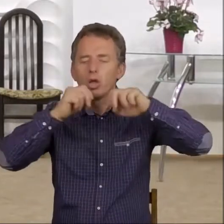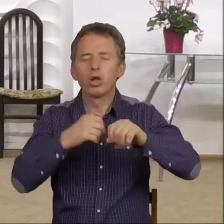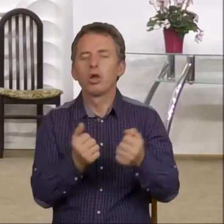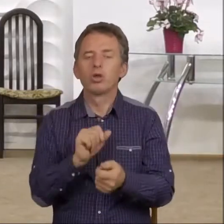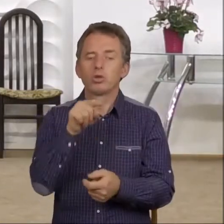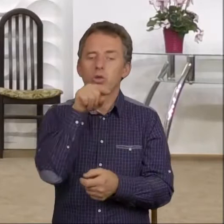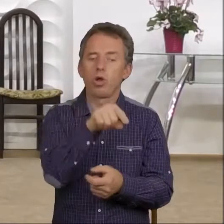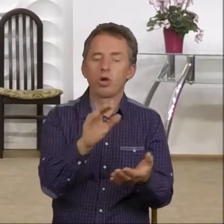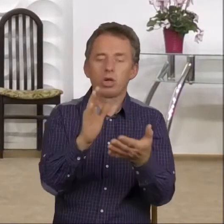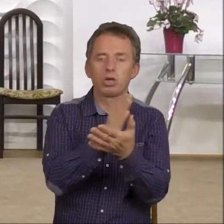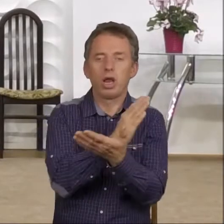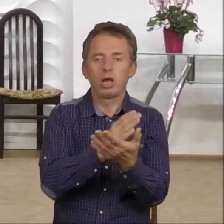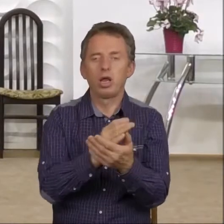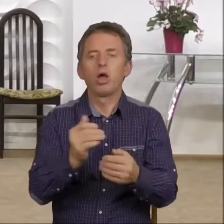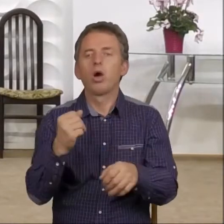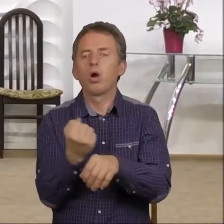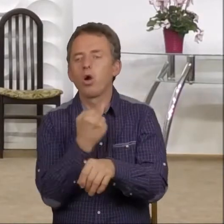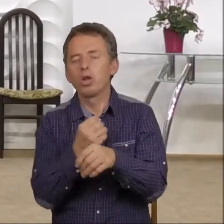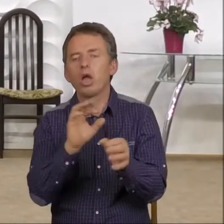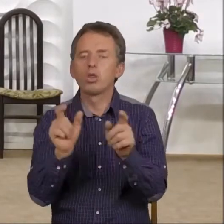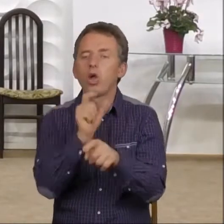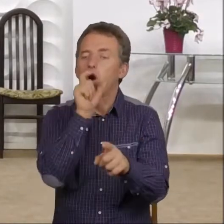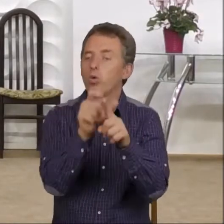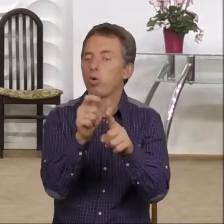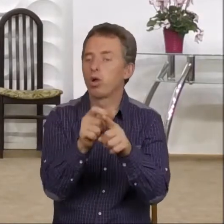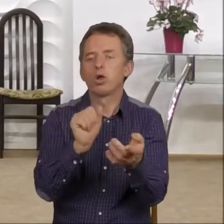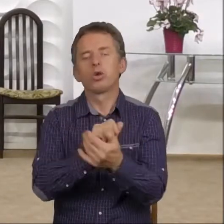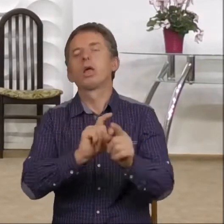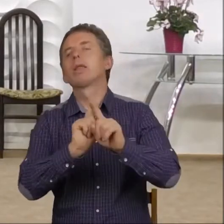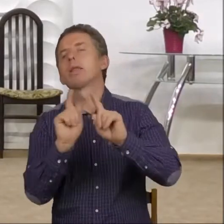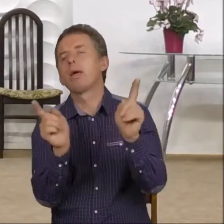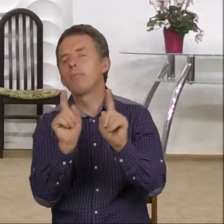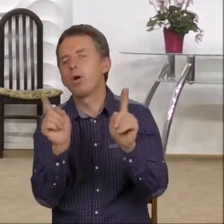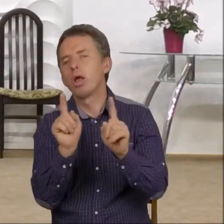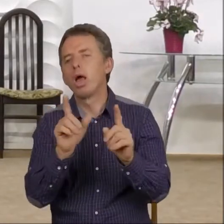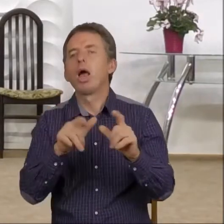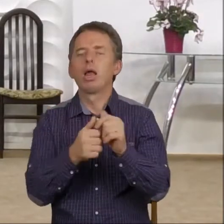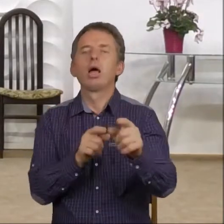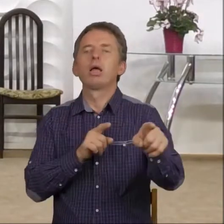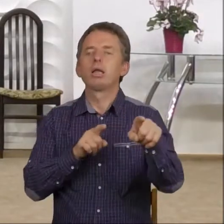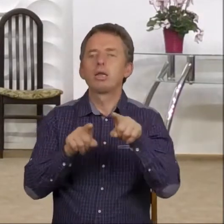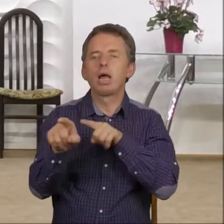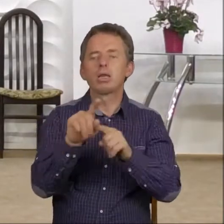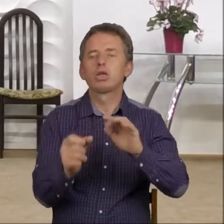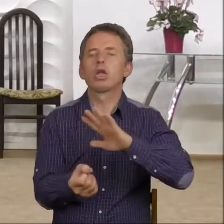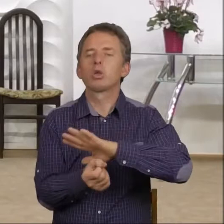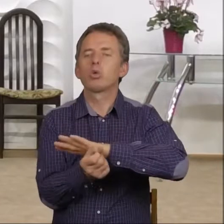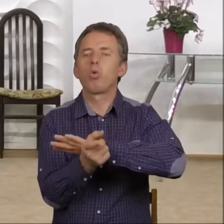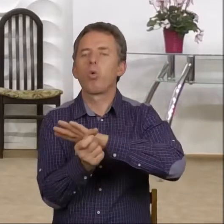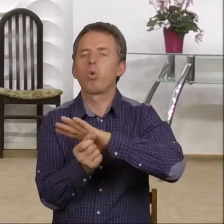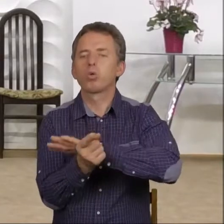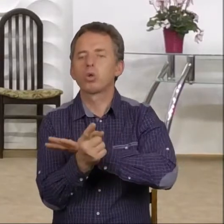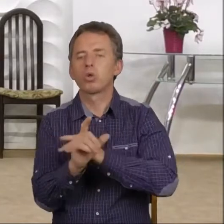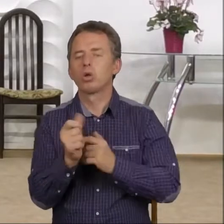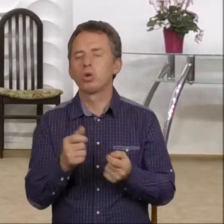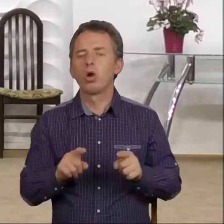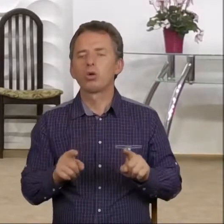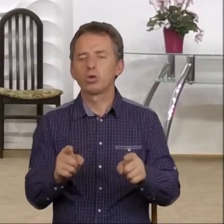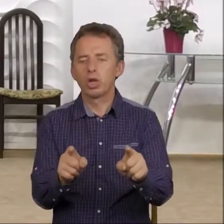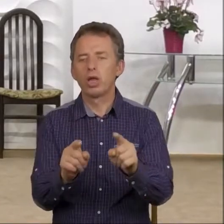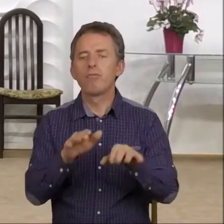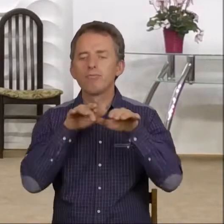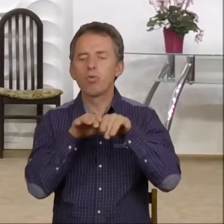należy rozumieć koniecznie dosłownie, czy koniecznie symbolicznie, ale znaczenie skutków. Co się dzieje pod